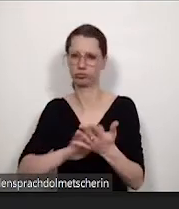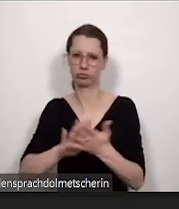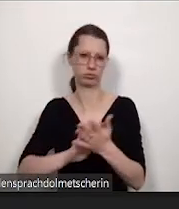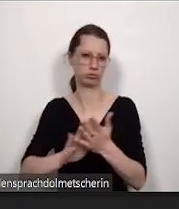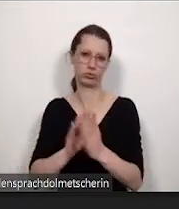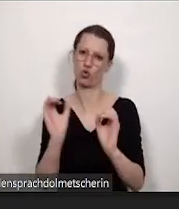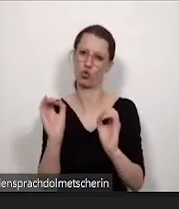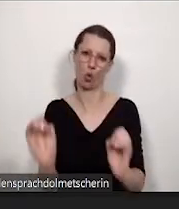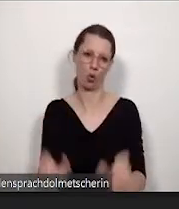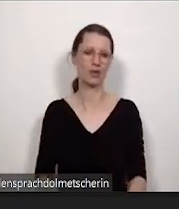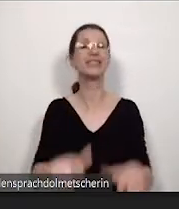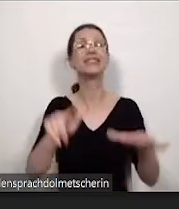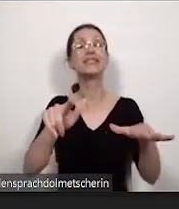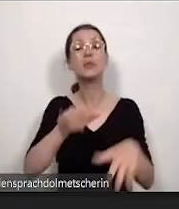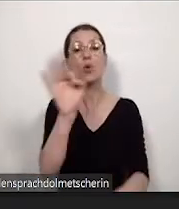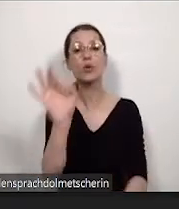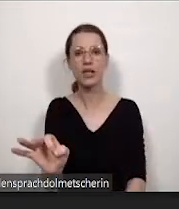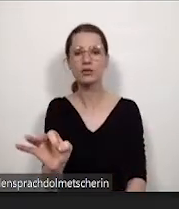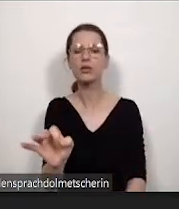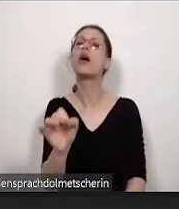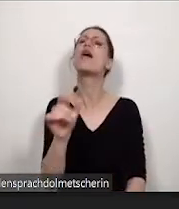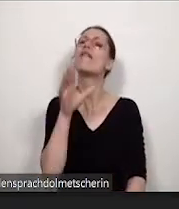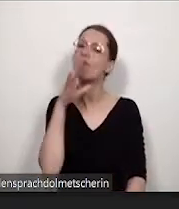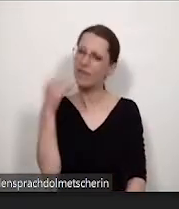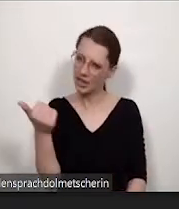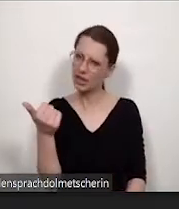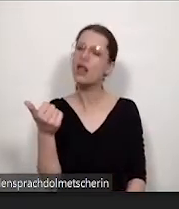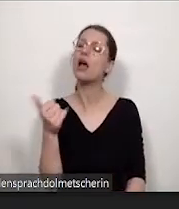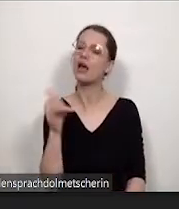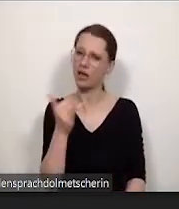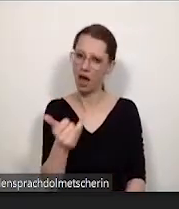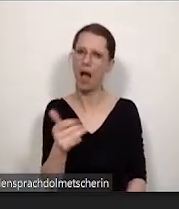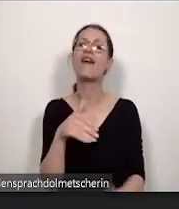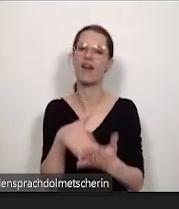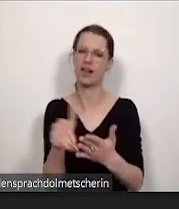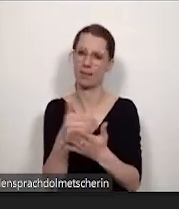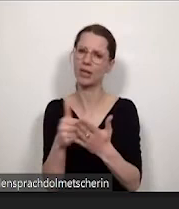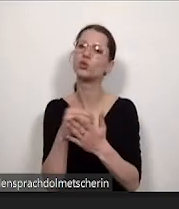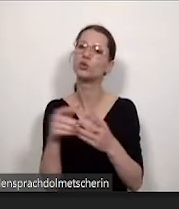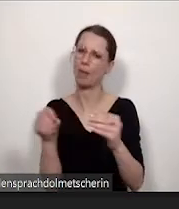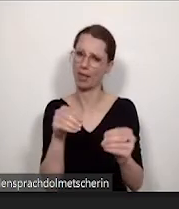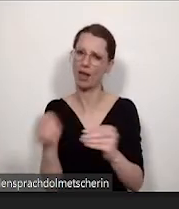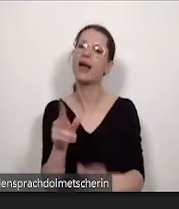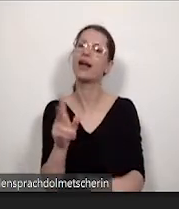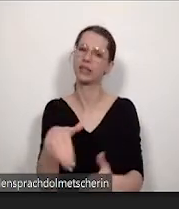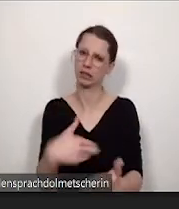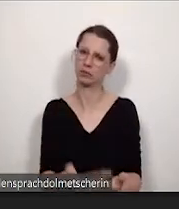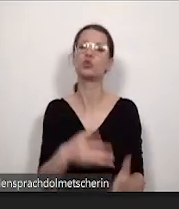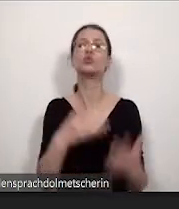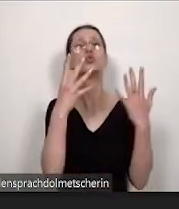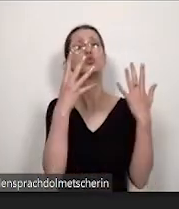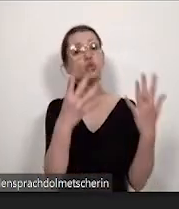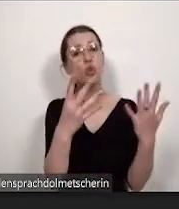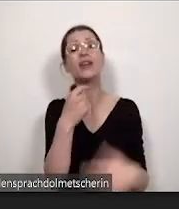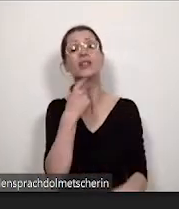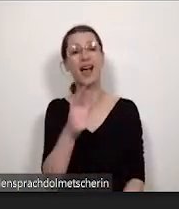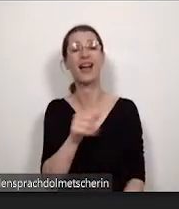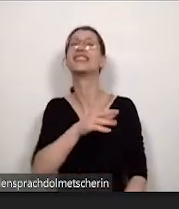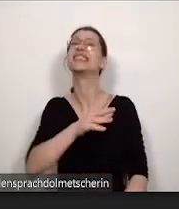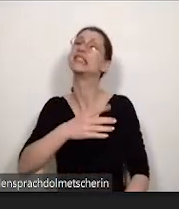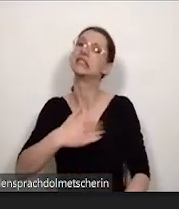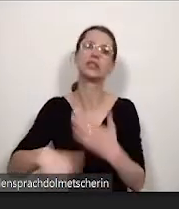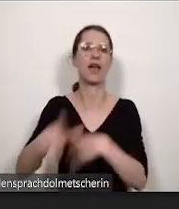und 17 Prozent haben gesagt, es gibt viele Weiterbildungsmaterialien und neun haben gesagt, sehr viel.